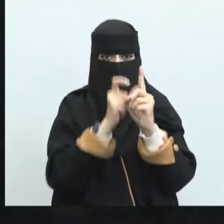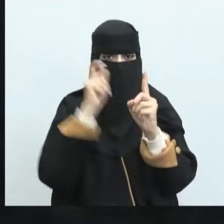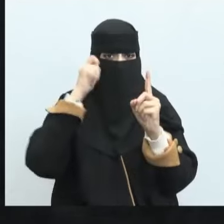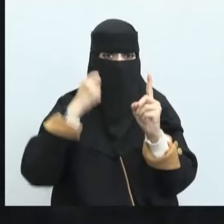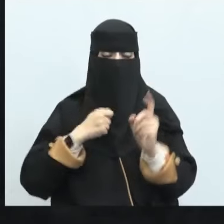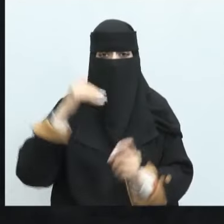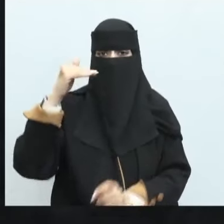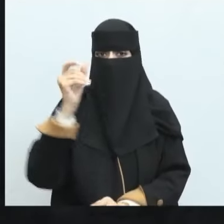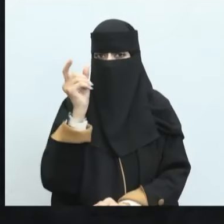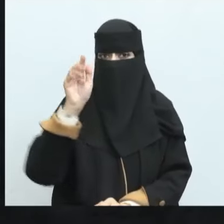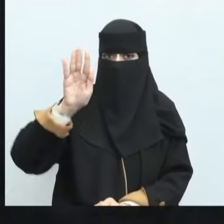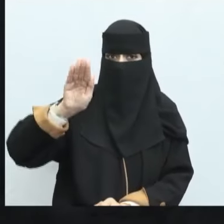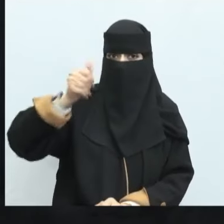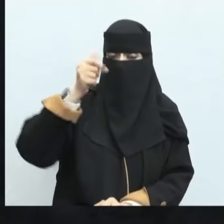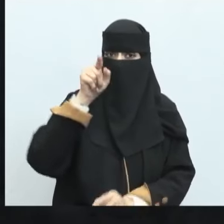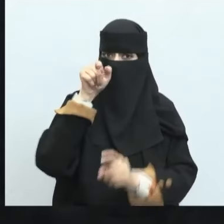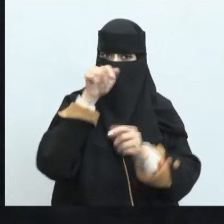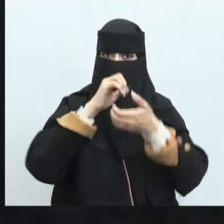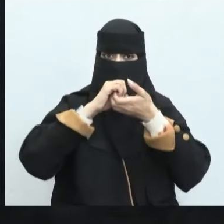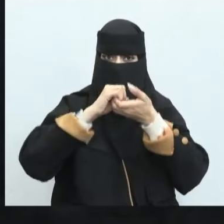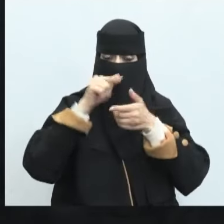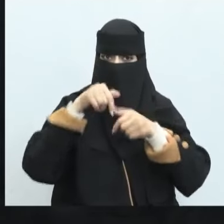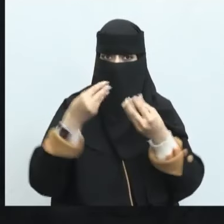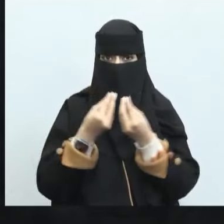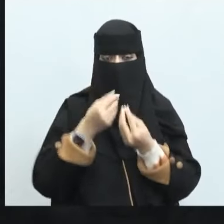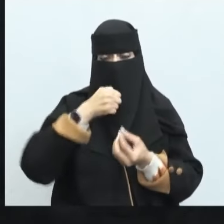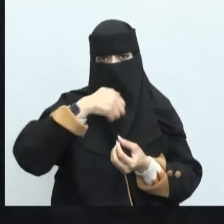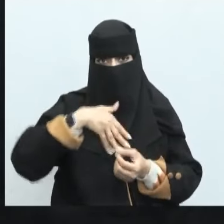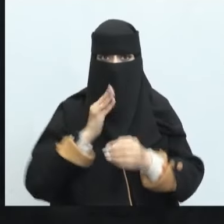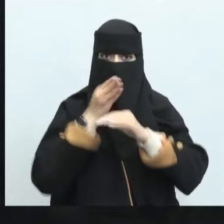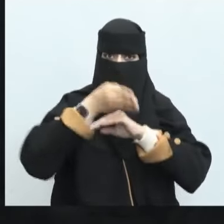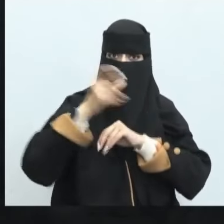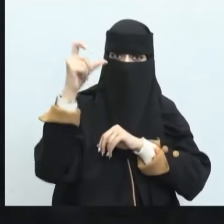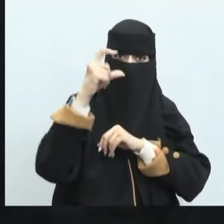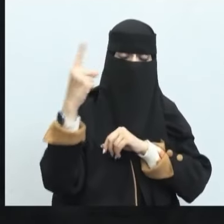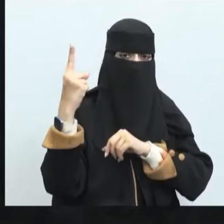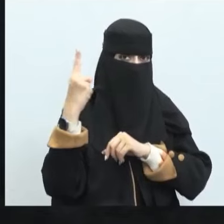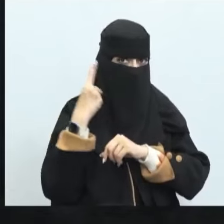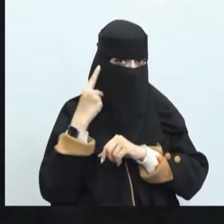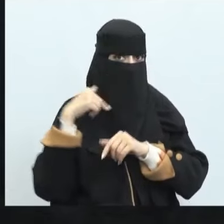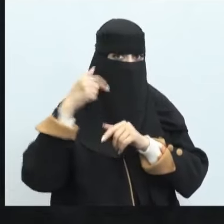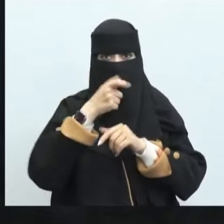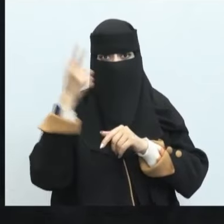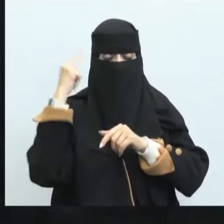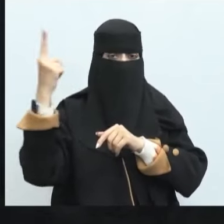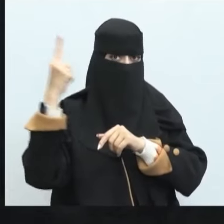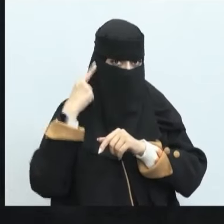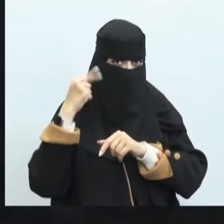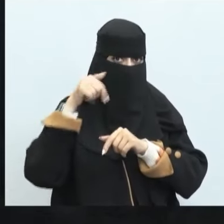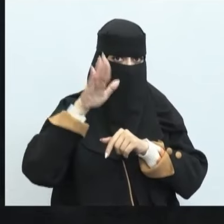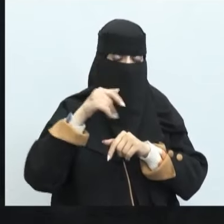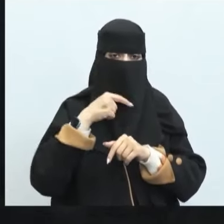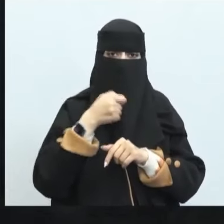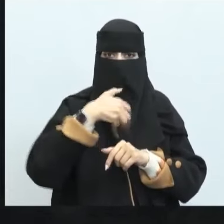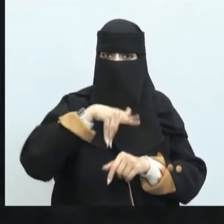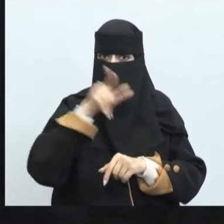أنها صحابية وأنها أسلمت مع النبي صلى الله وسلم كان النبي صلى الله يستمع إليها ويقول هيه يا أخوناس معنا زيديني من